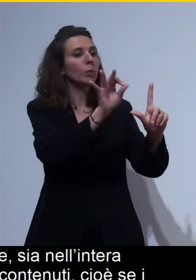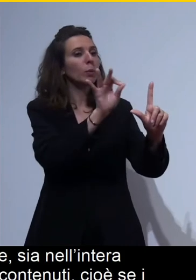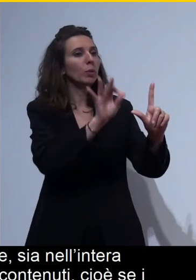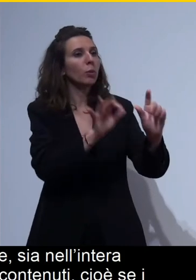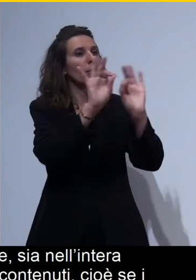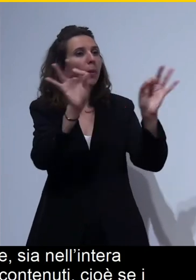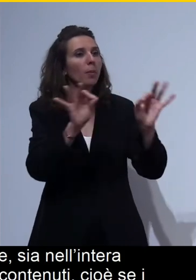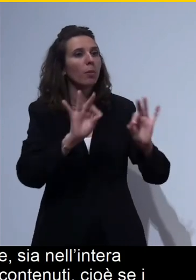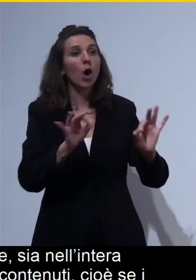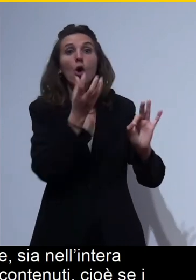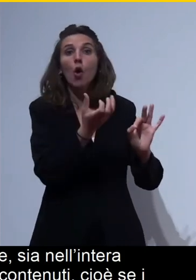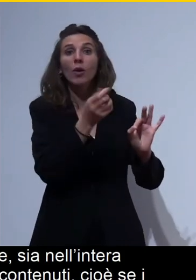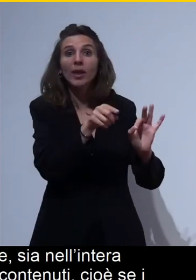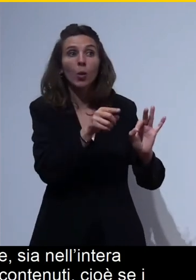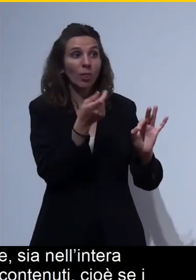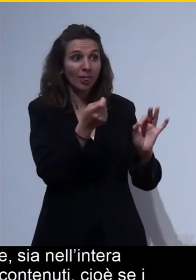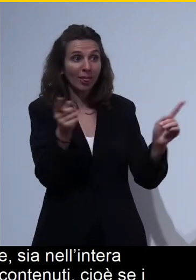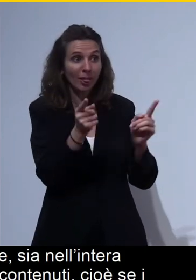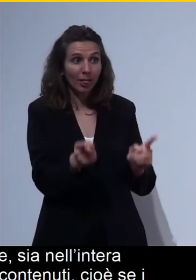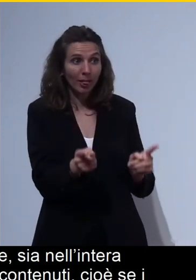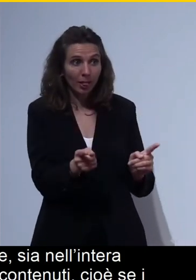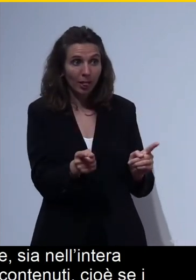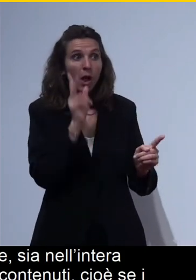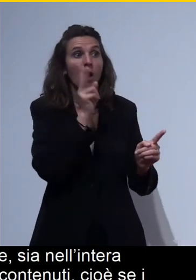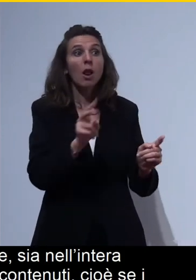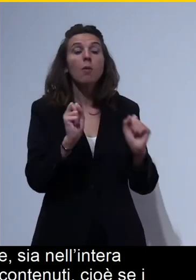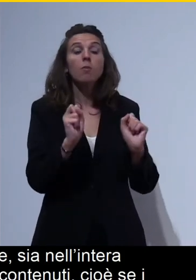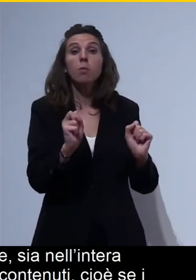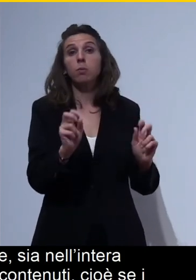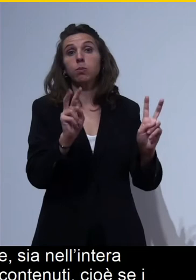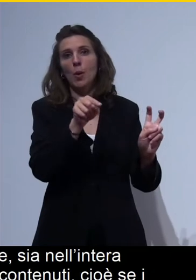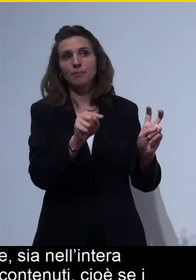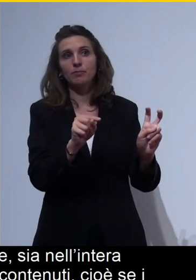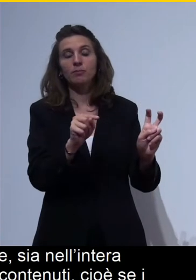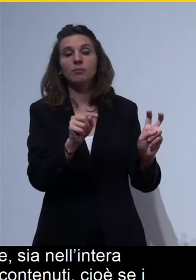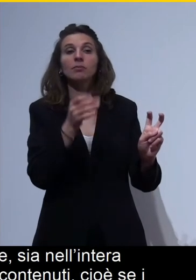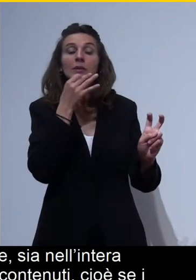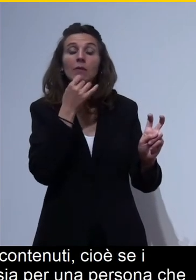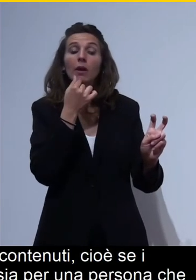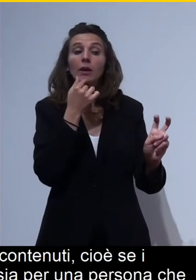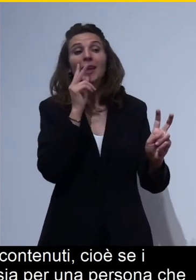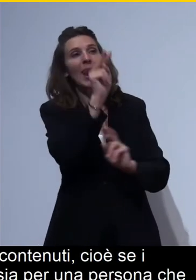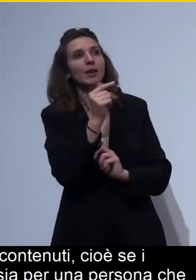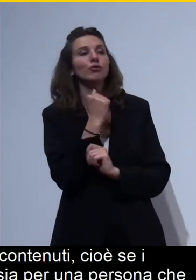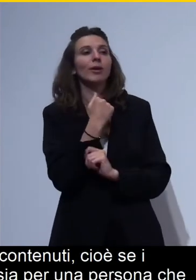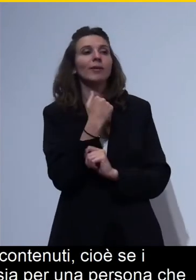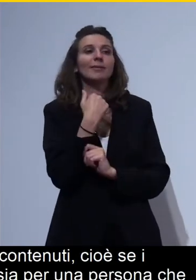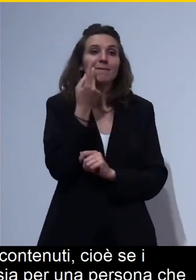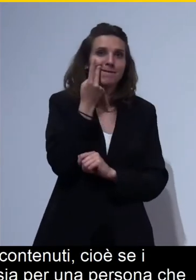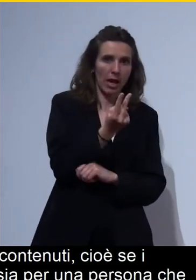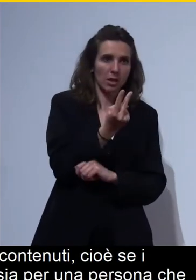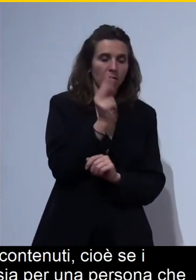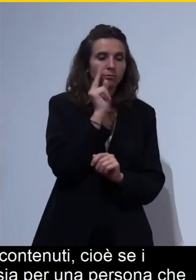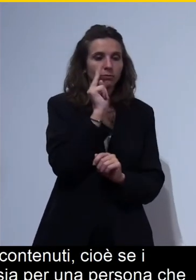senso ampio, quindi leggibili sia per una persona che vede, per una persona ipovedente, per esempio attraverso l'ingrandimento, l'adattamento